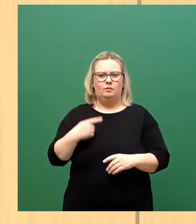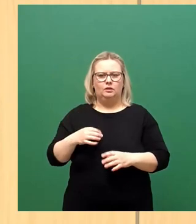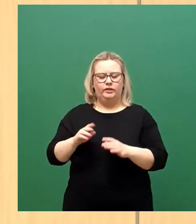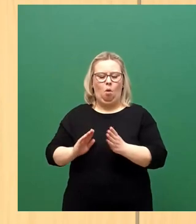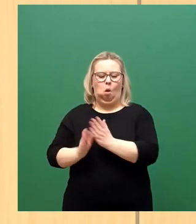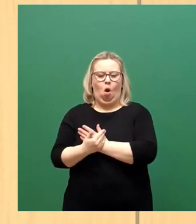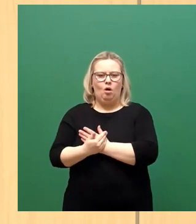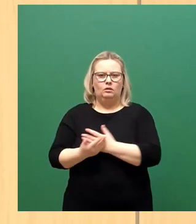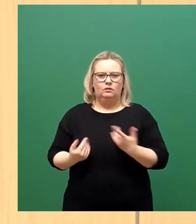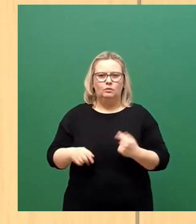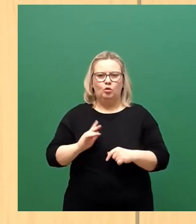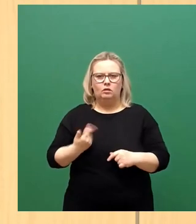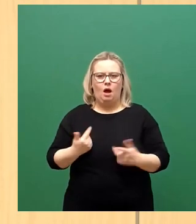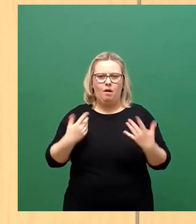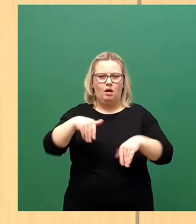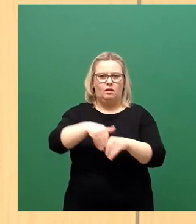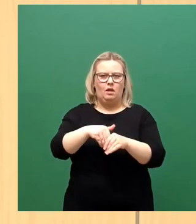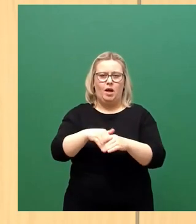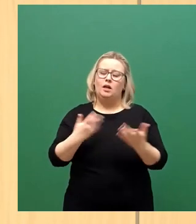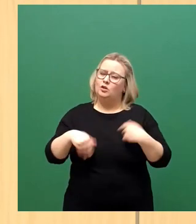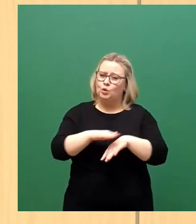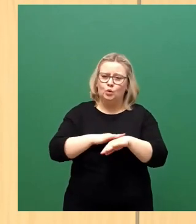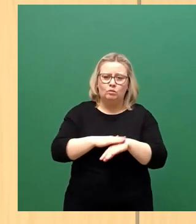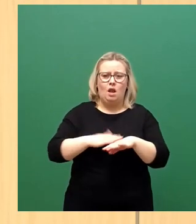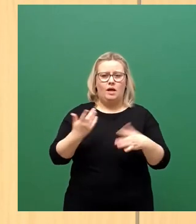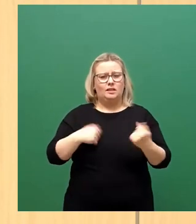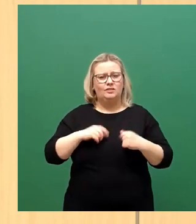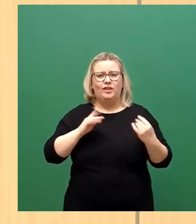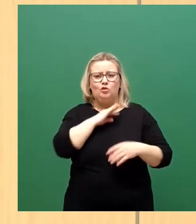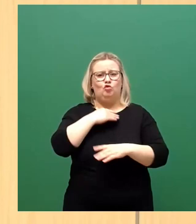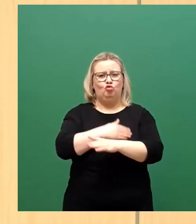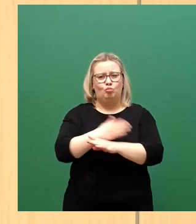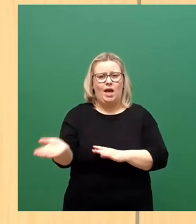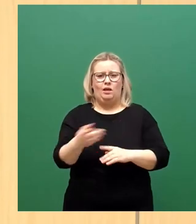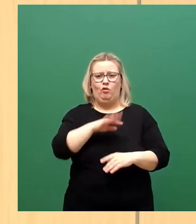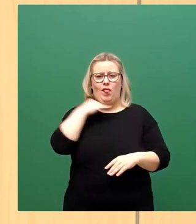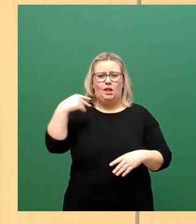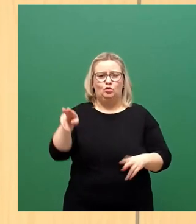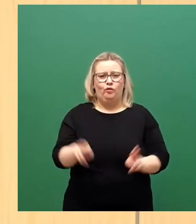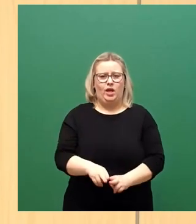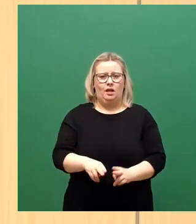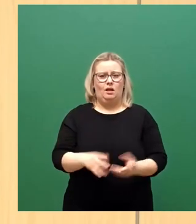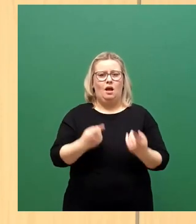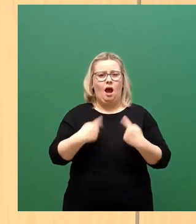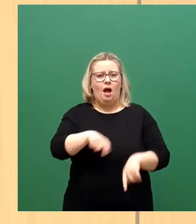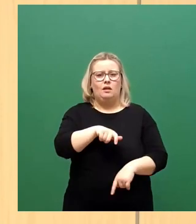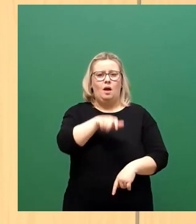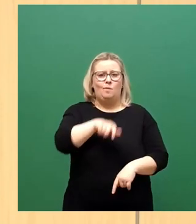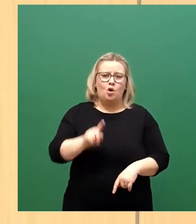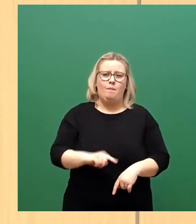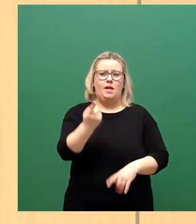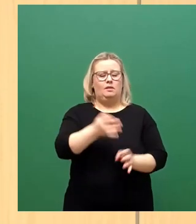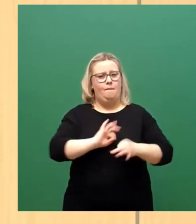für das Statement, aber ich muss sagen, das ist viel zu wenig und das ist viel zu spät. Andere Bürgermeister machen es im Moment in Sachsen vor unter noch